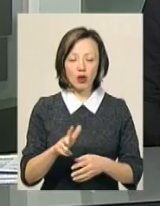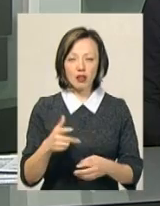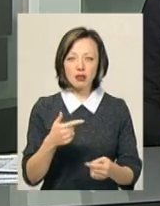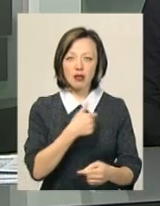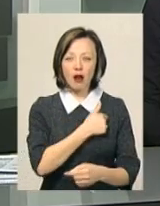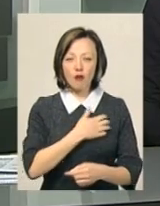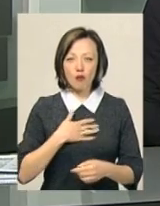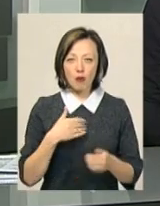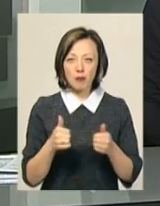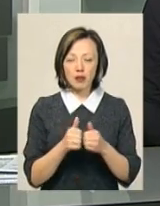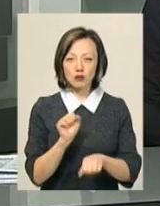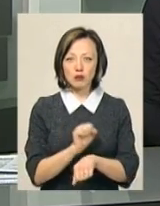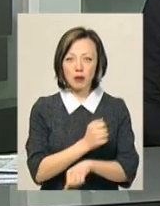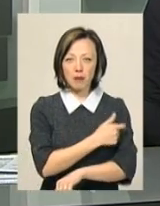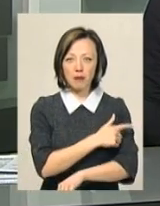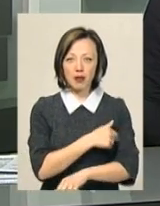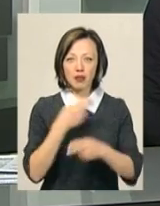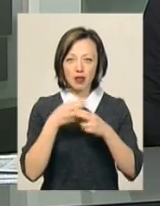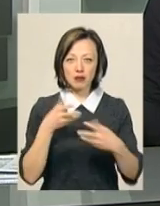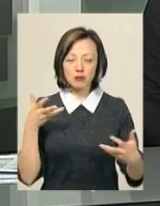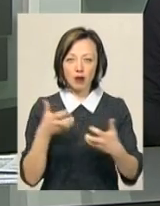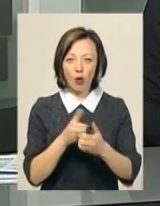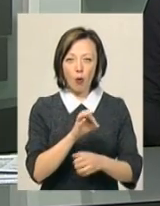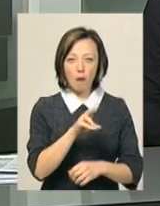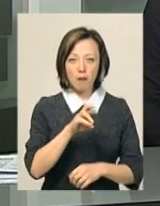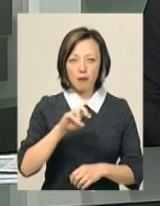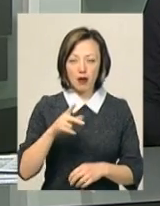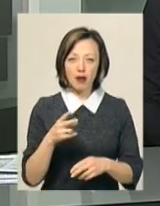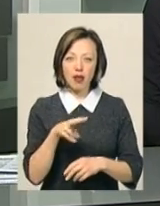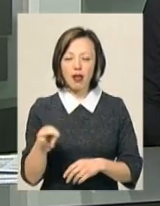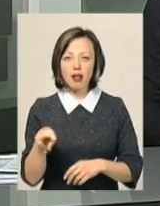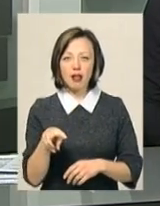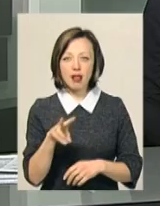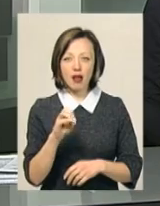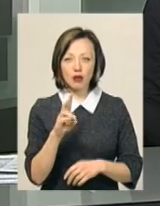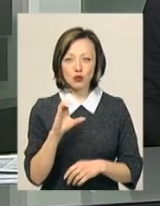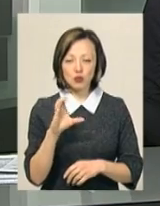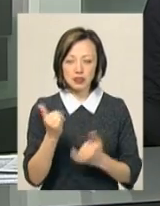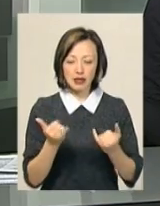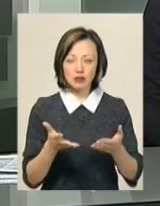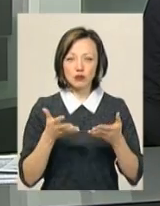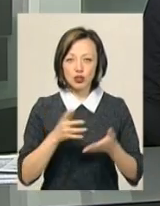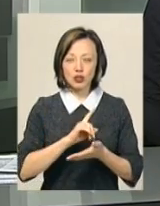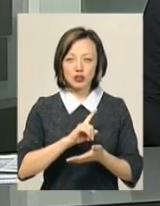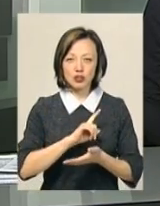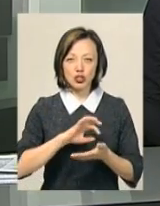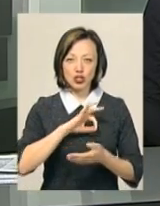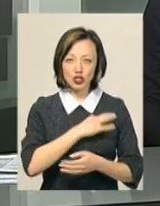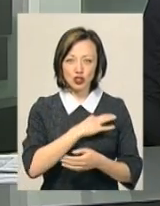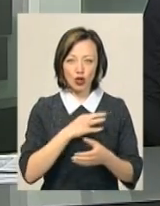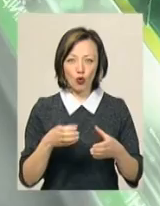Нагадаю, біля зупинки медтехніка зіткнулися «Опель» та «Лексус». Усі обставини ДТП на місці події з'ясовує слідчо-оперативна група.